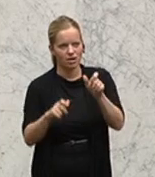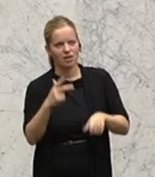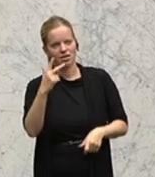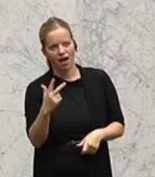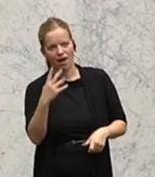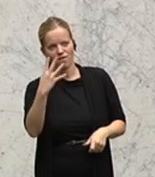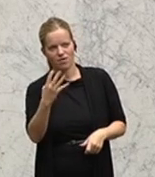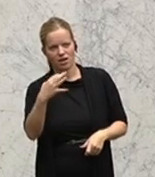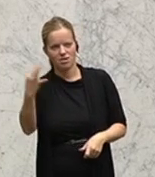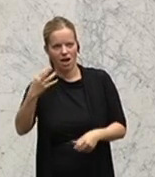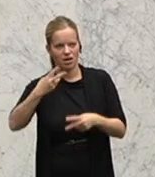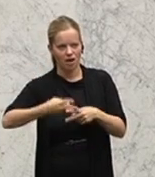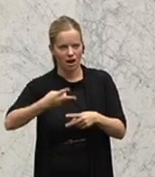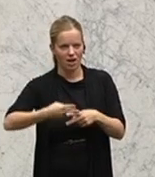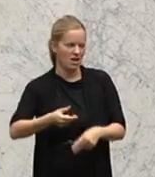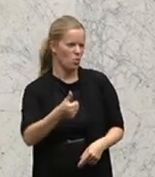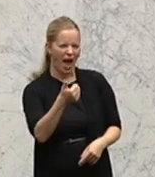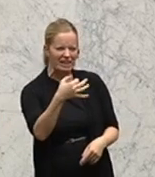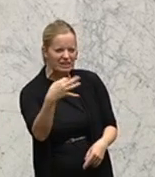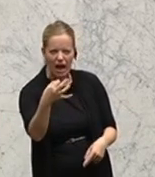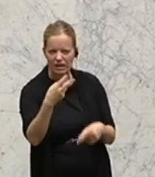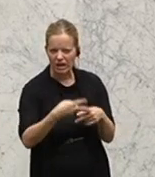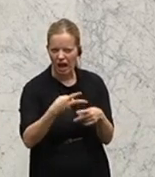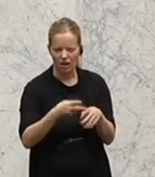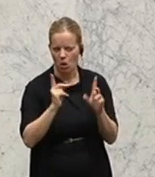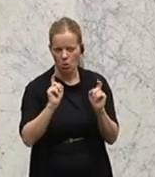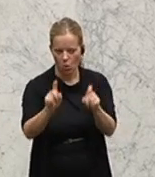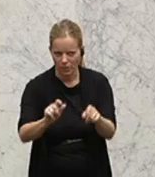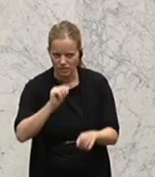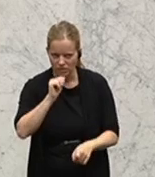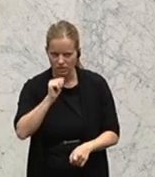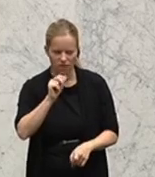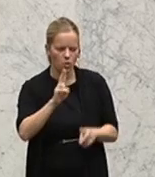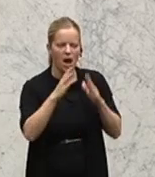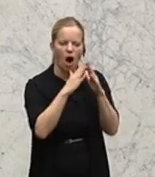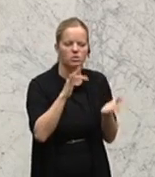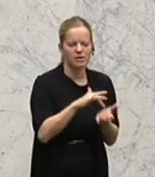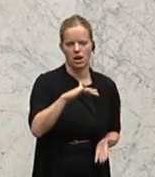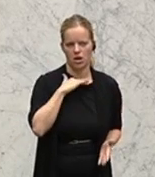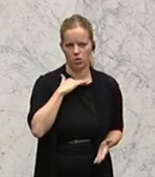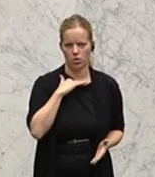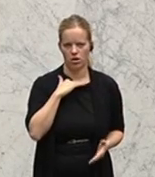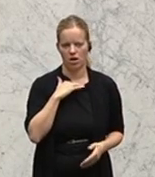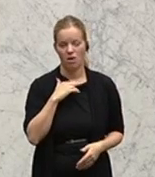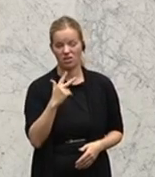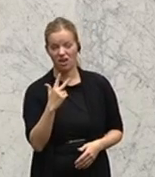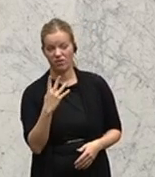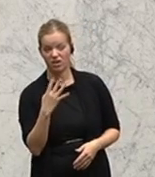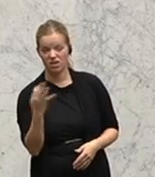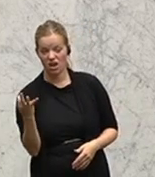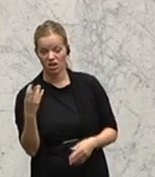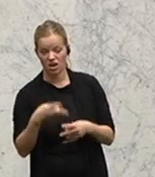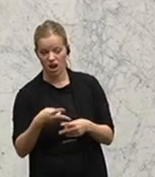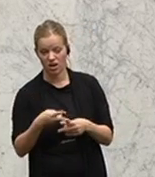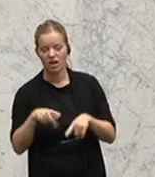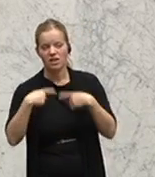Tag Kranke kommen gar nicht, weil der heilt es ja mit Hausmitteln aus. Und dem müssen Sie sagen, gebe ich ihm etwas oder gebe ich